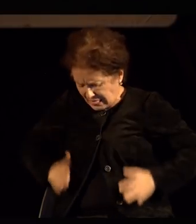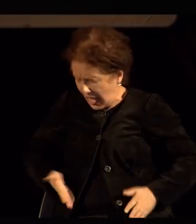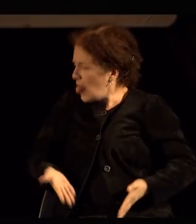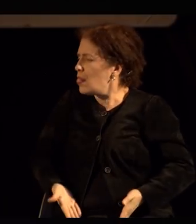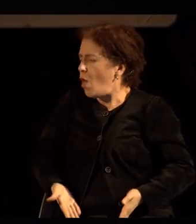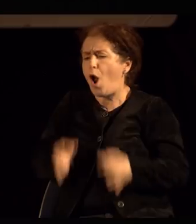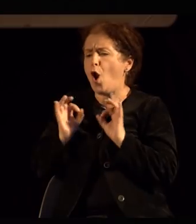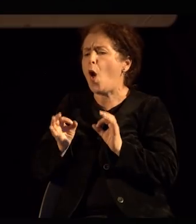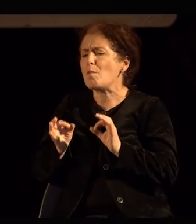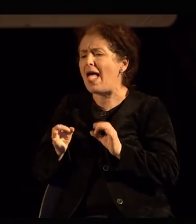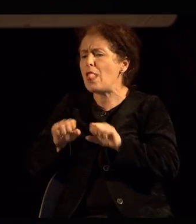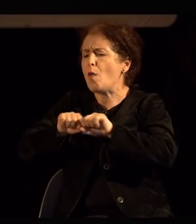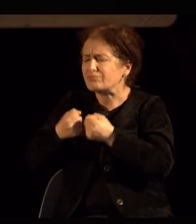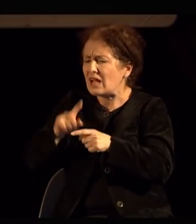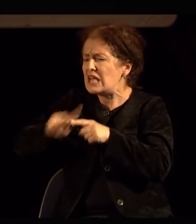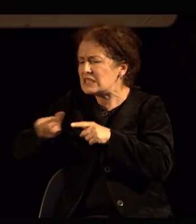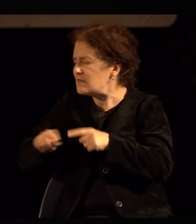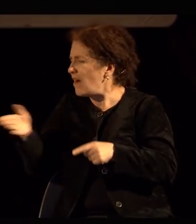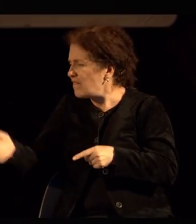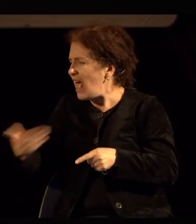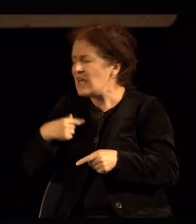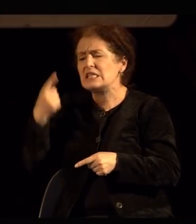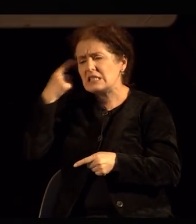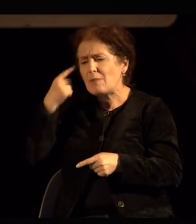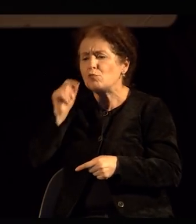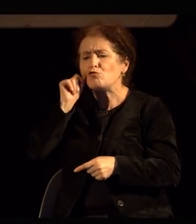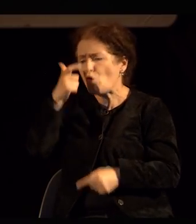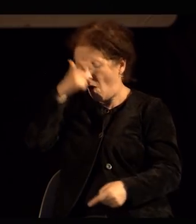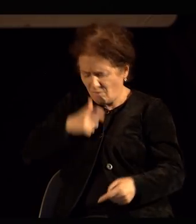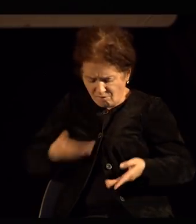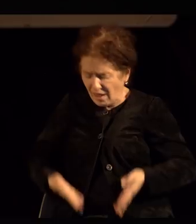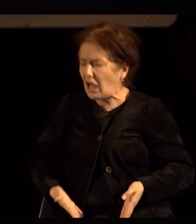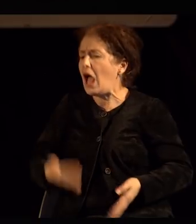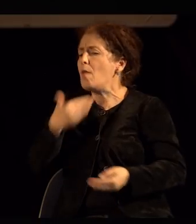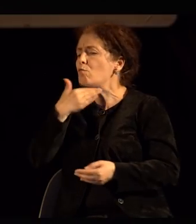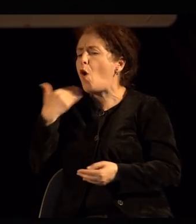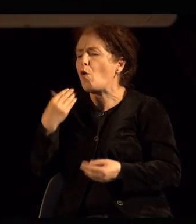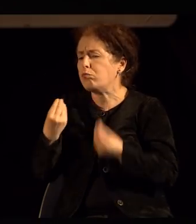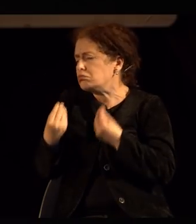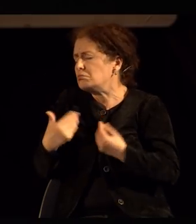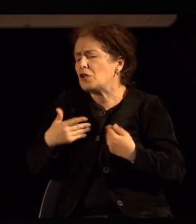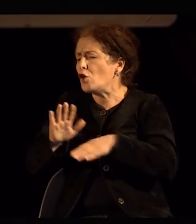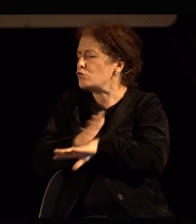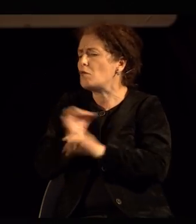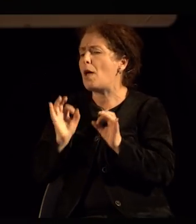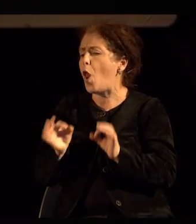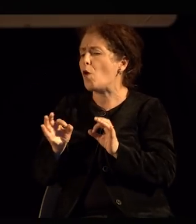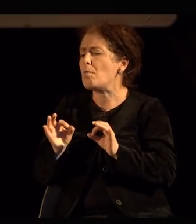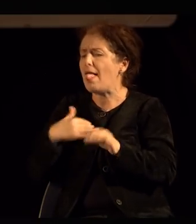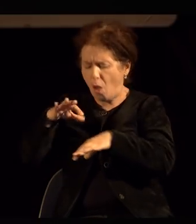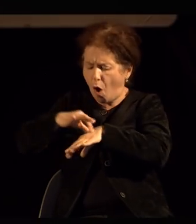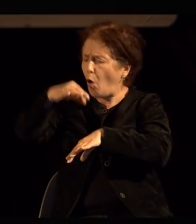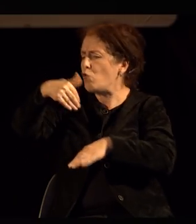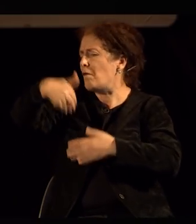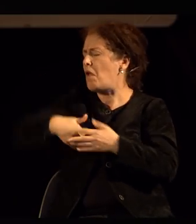што е, со сите мани и доблести, затоа што знам дека сум само човек, ми е многу удобно во собствената